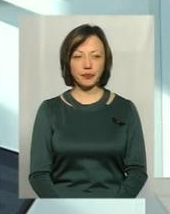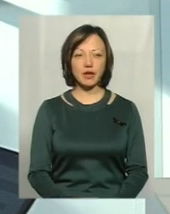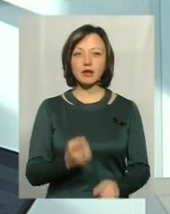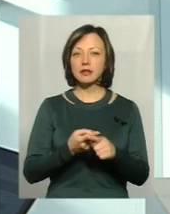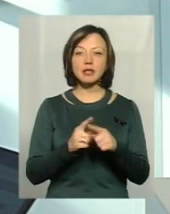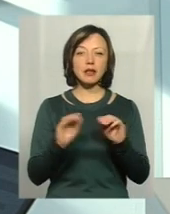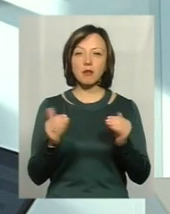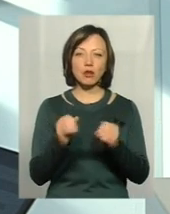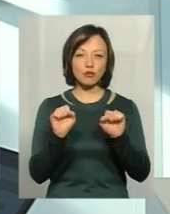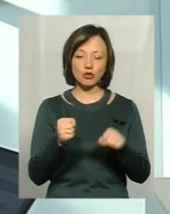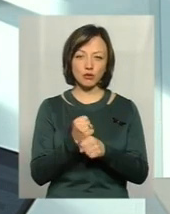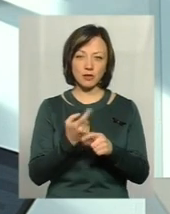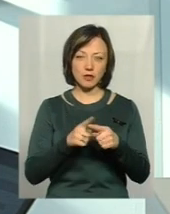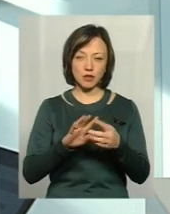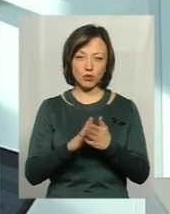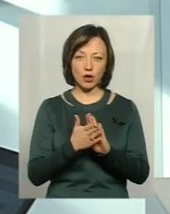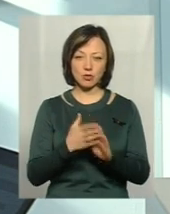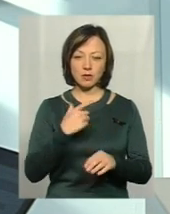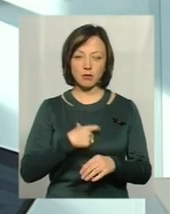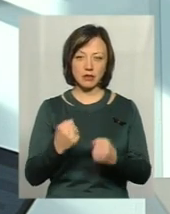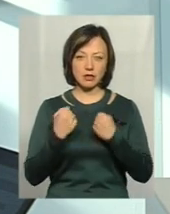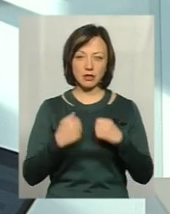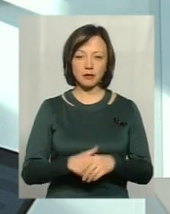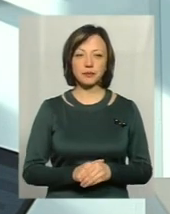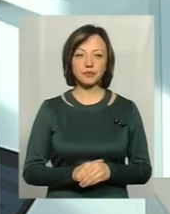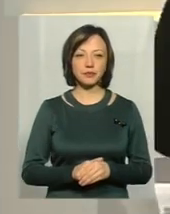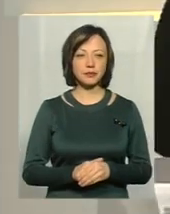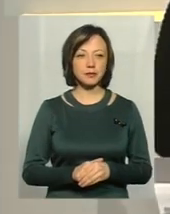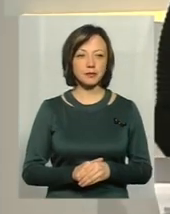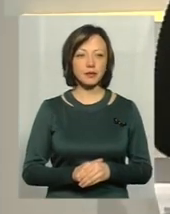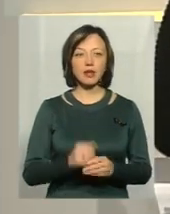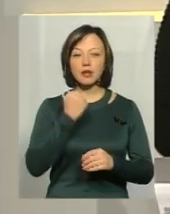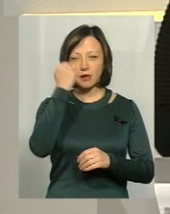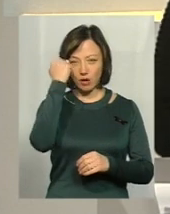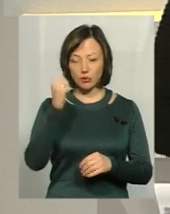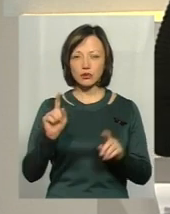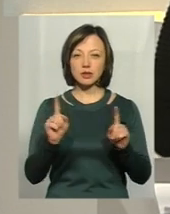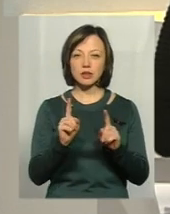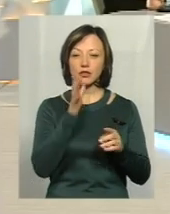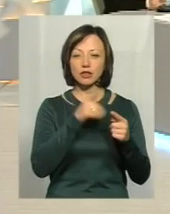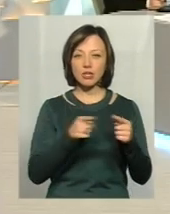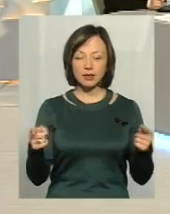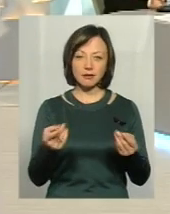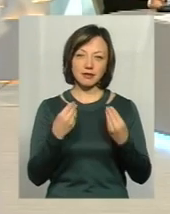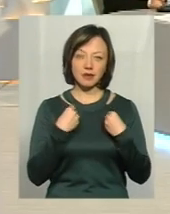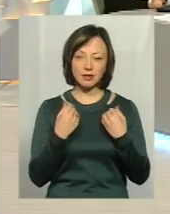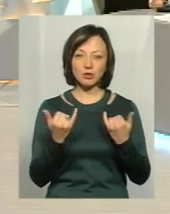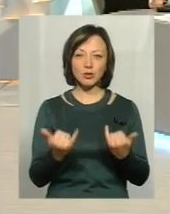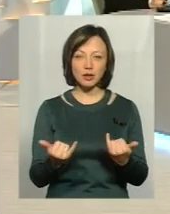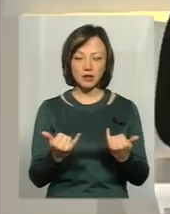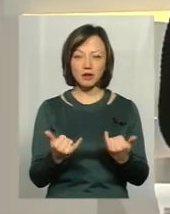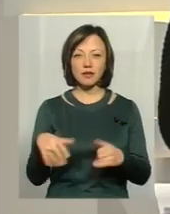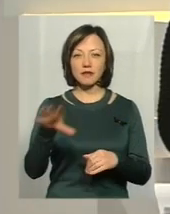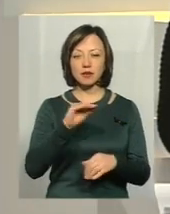Це найменше, що можна зробити в даних ситуаціях, щоб себе обезпечити. Дякую, пані Інна, дякую за той час, який ви нам сьогодні приділили.